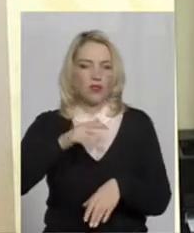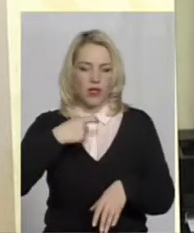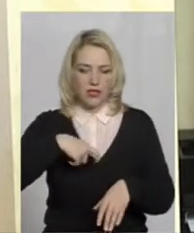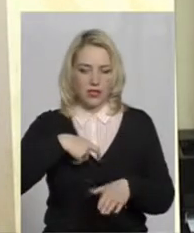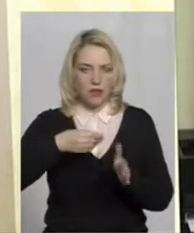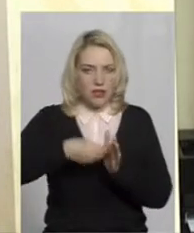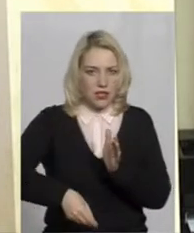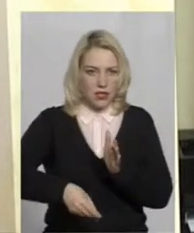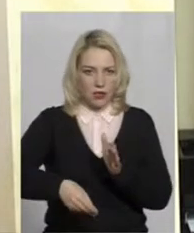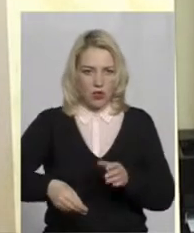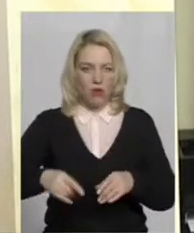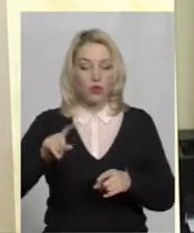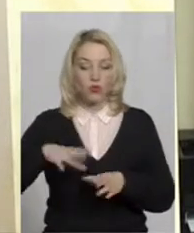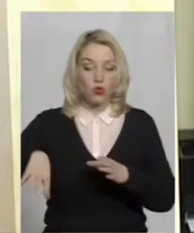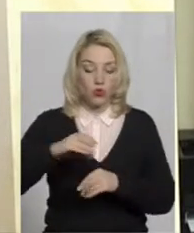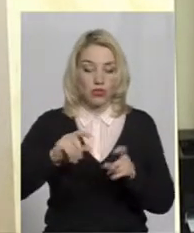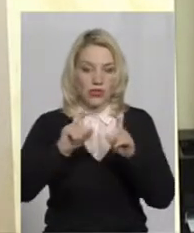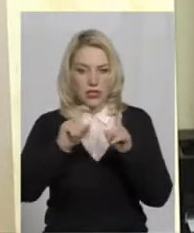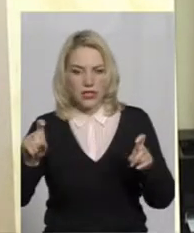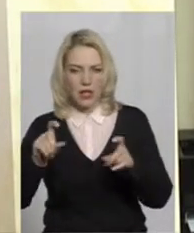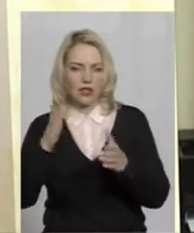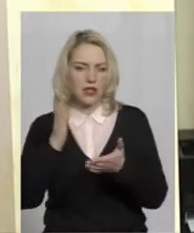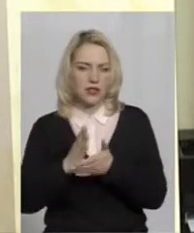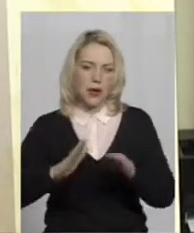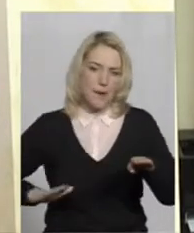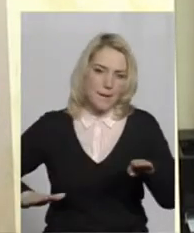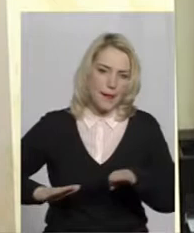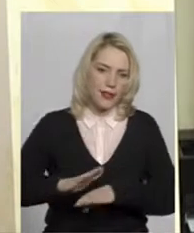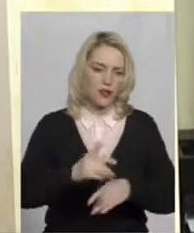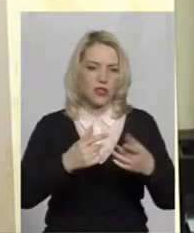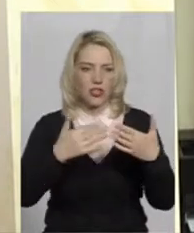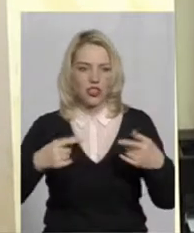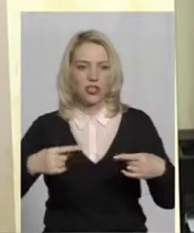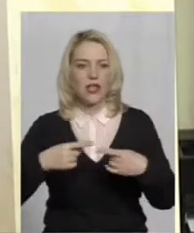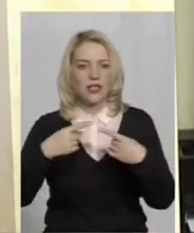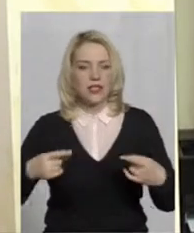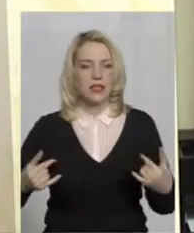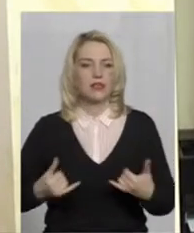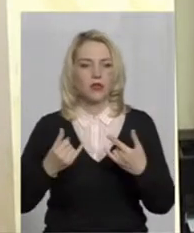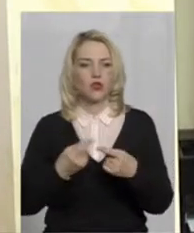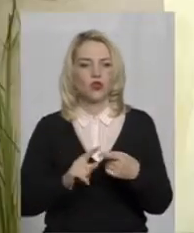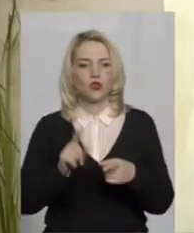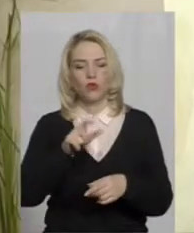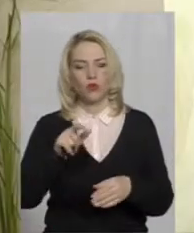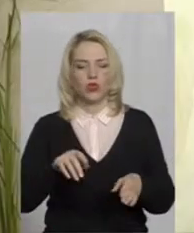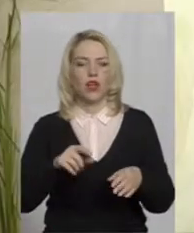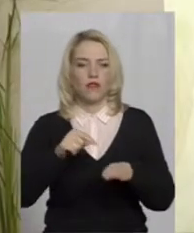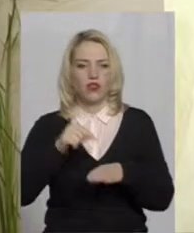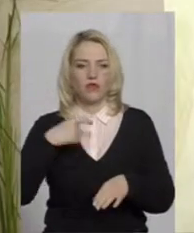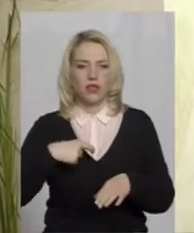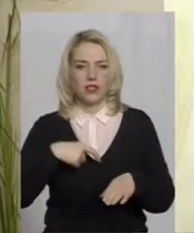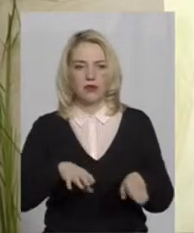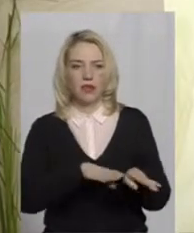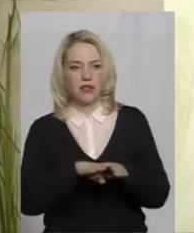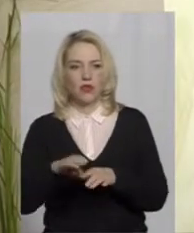оскільки майже в усіх установах, закладах є і пандусів, і інші засоби для того, щоб вони відчували себе рівним. У корінні була така